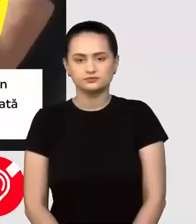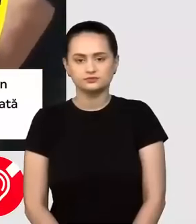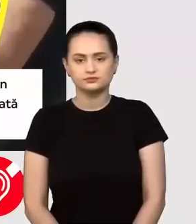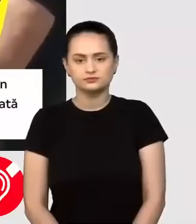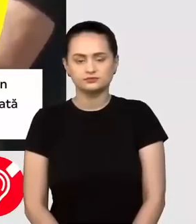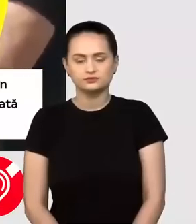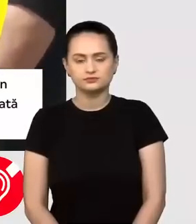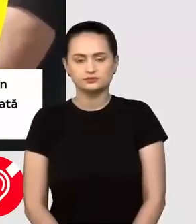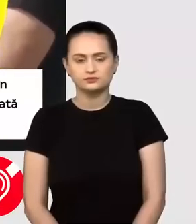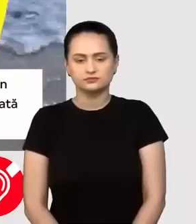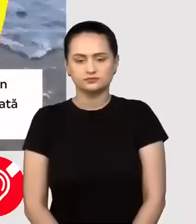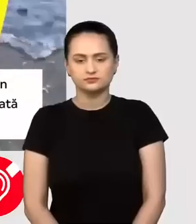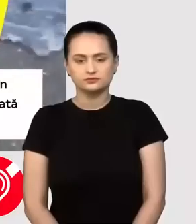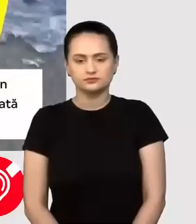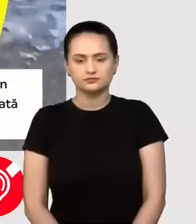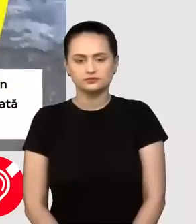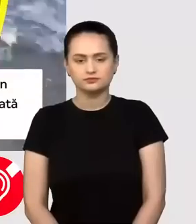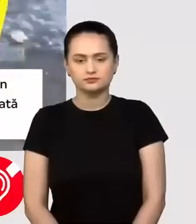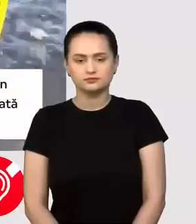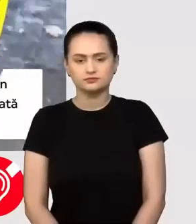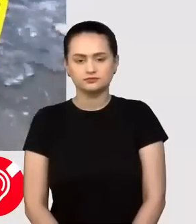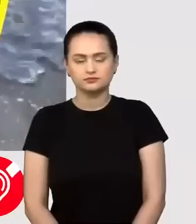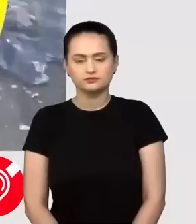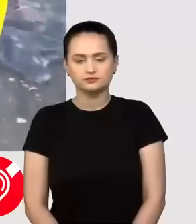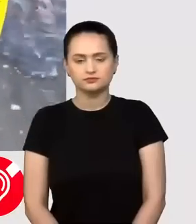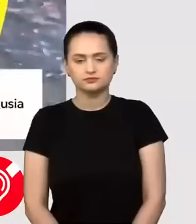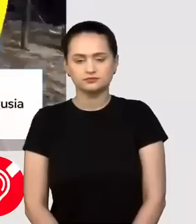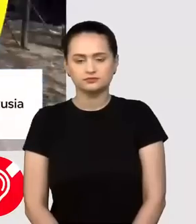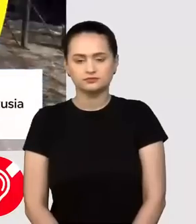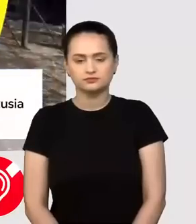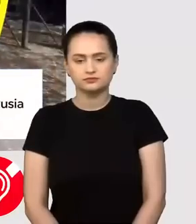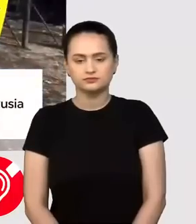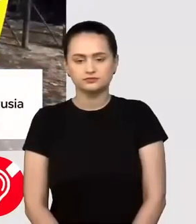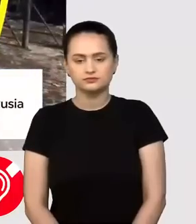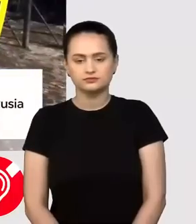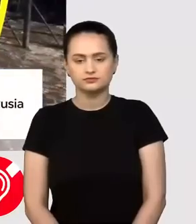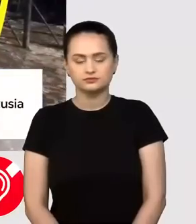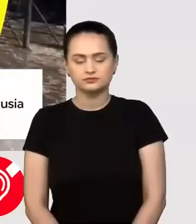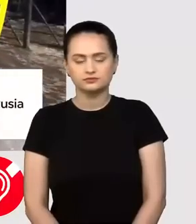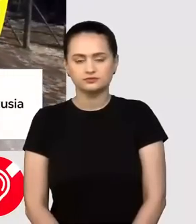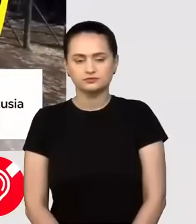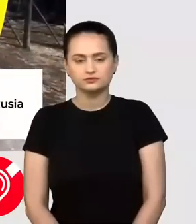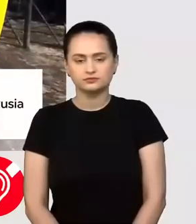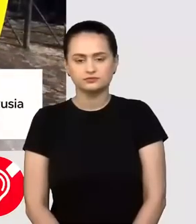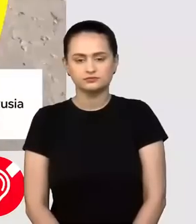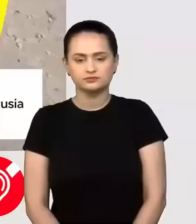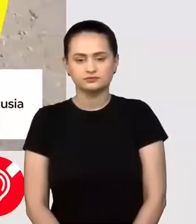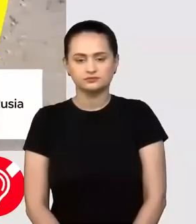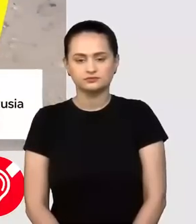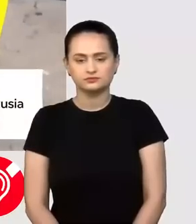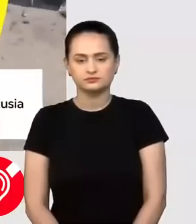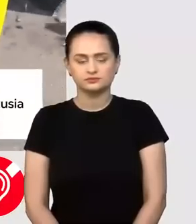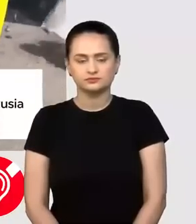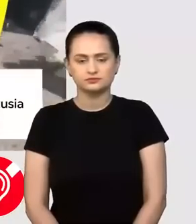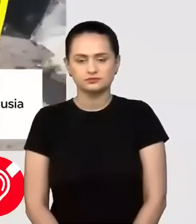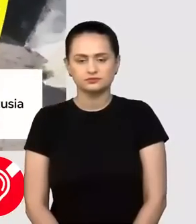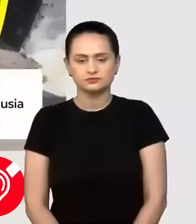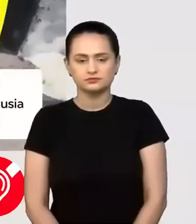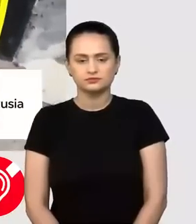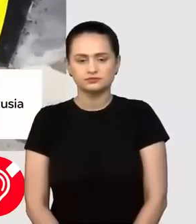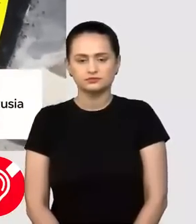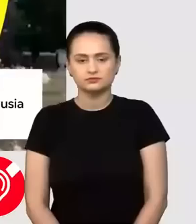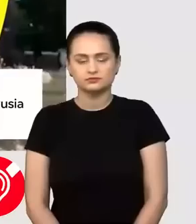că Putin este determinat să folosească orice mijloace, inclusiv așa zisele acțiunii